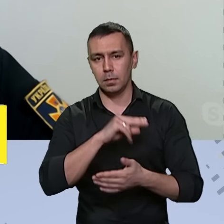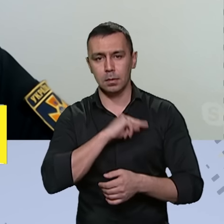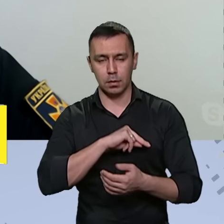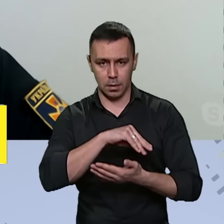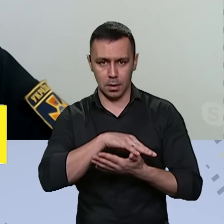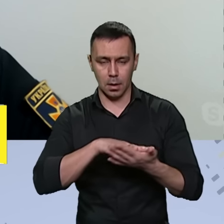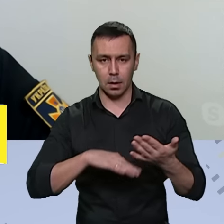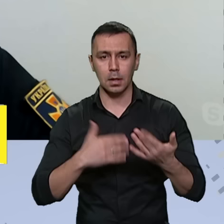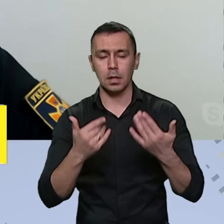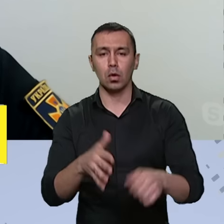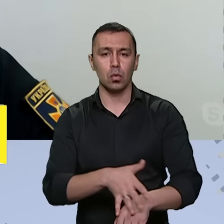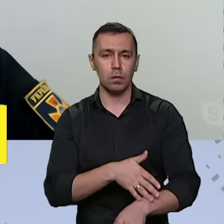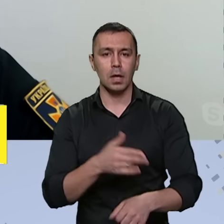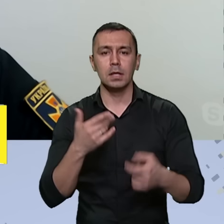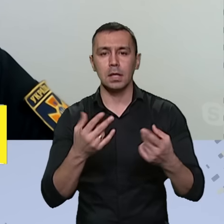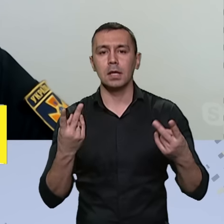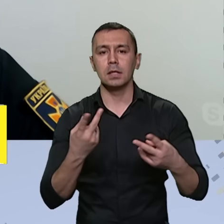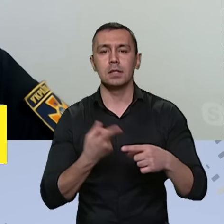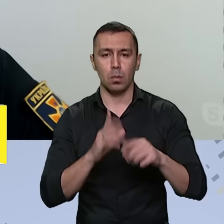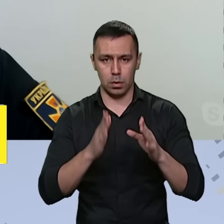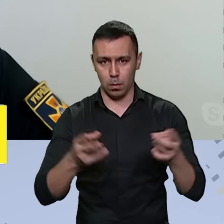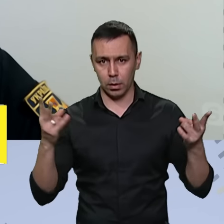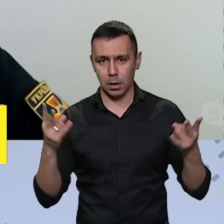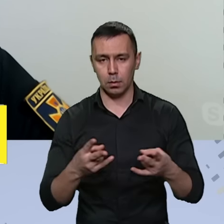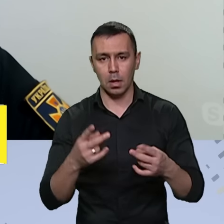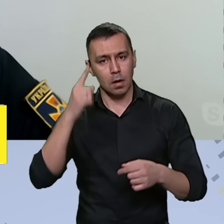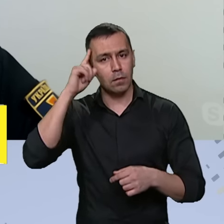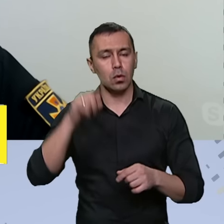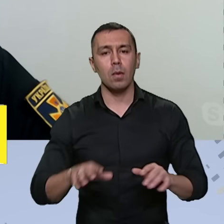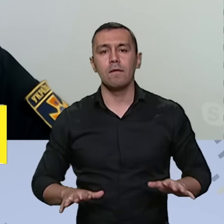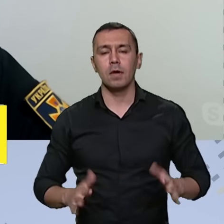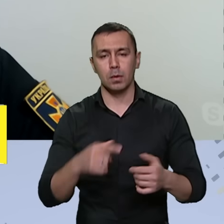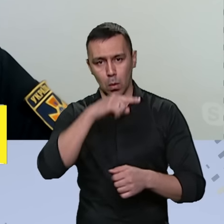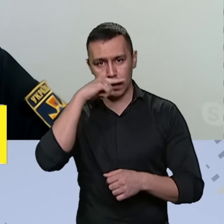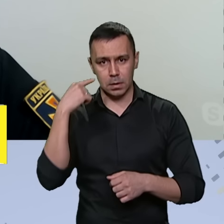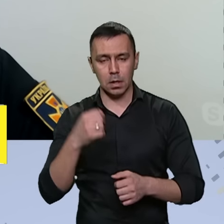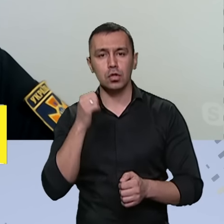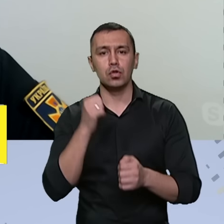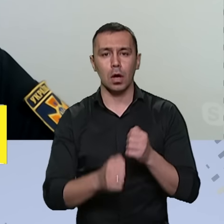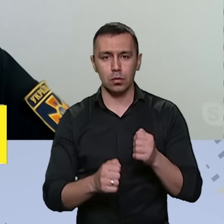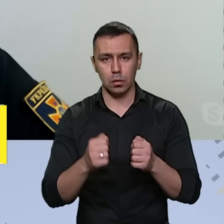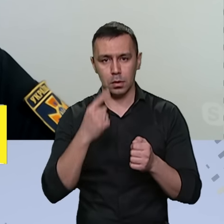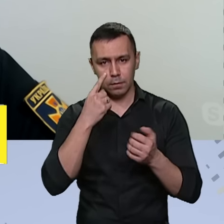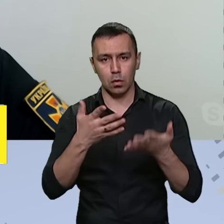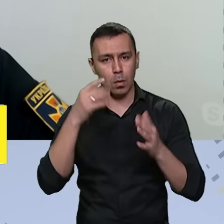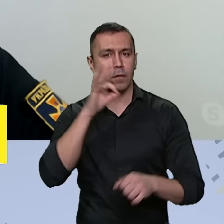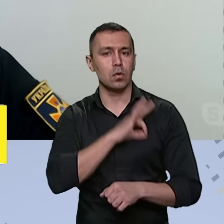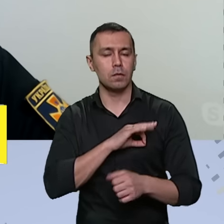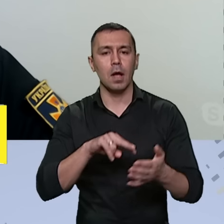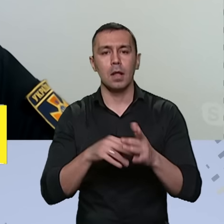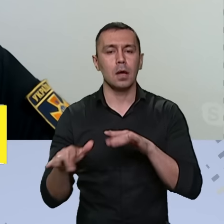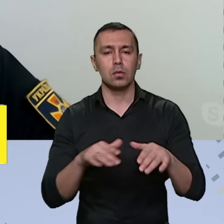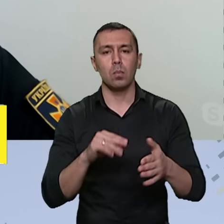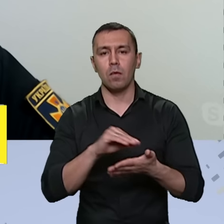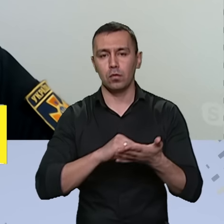ДСНС, наскільки довго, наскільки це буде потрібно. Відомі випадки. Росія часто і свідомо використовує тактику